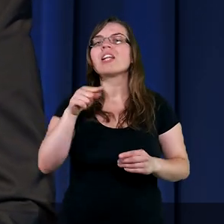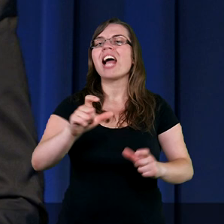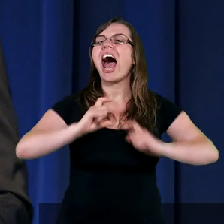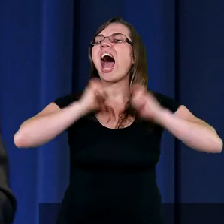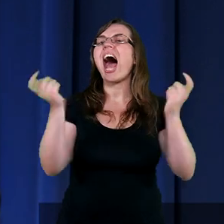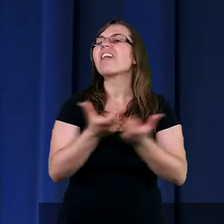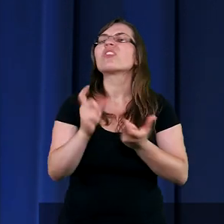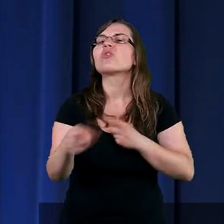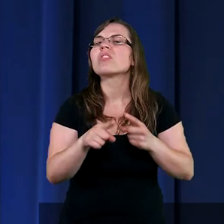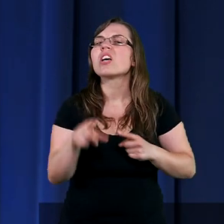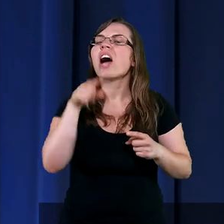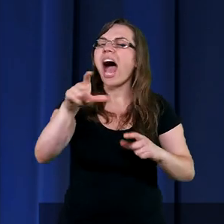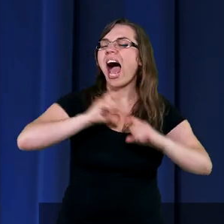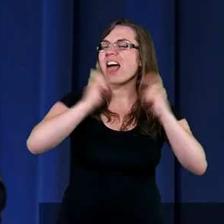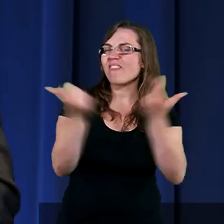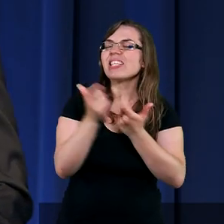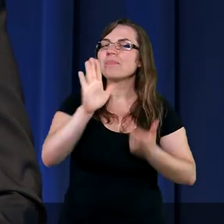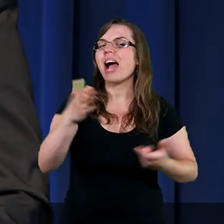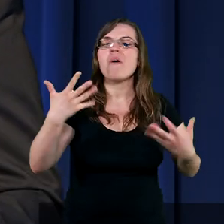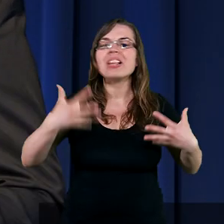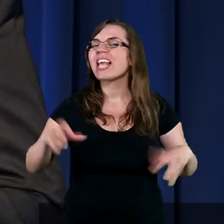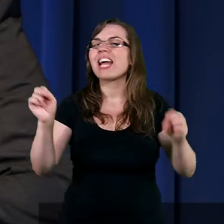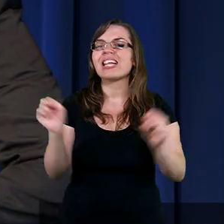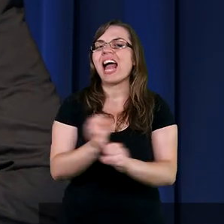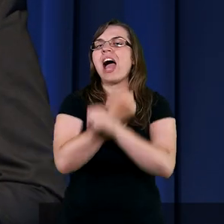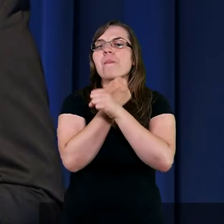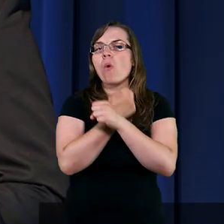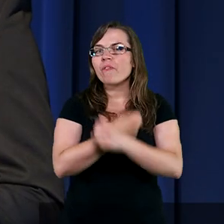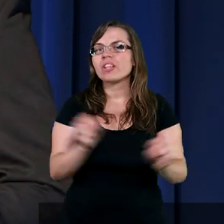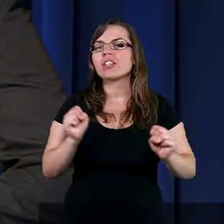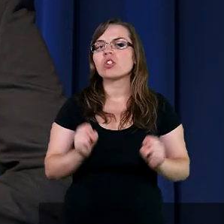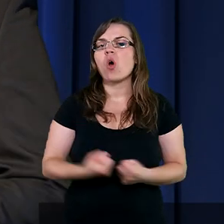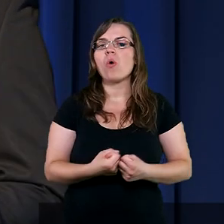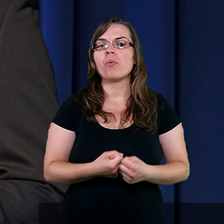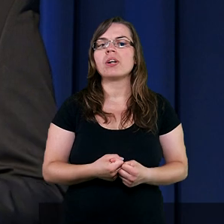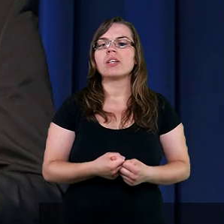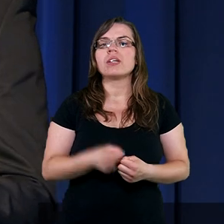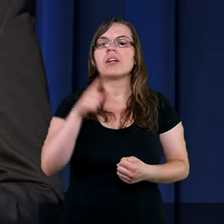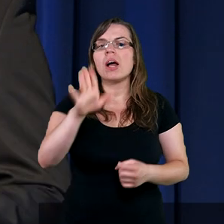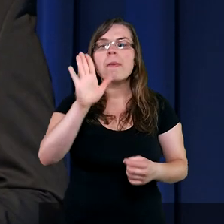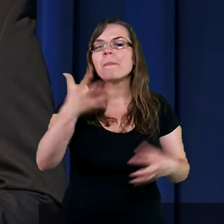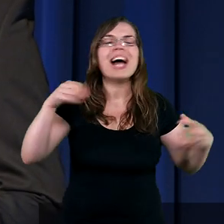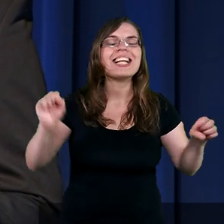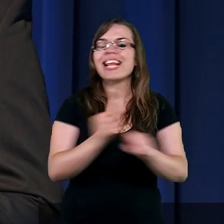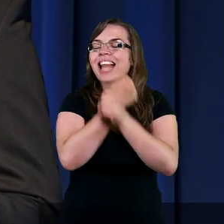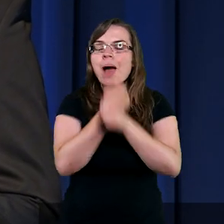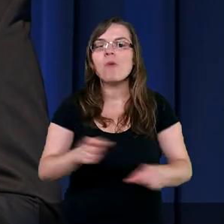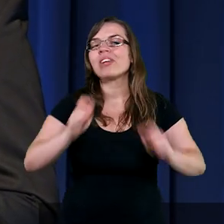adwentyści mają niesamowity dar.